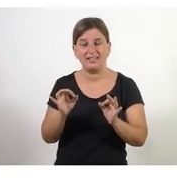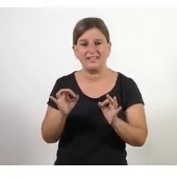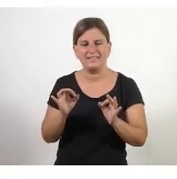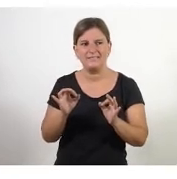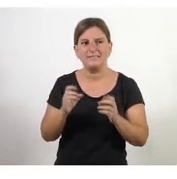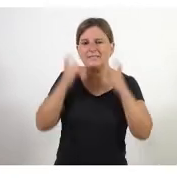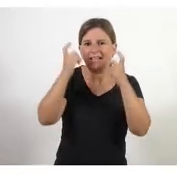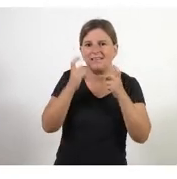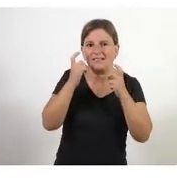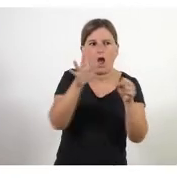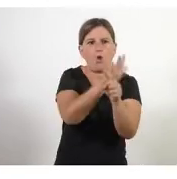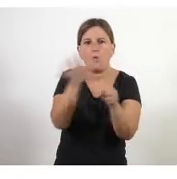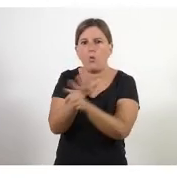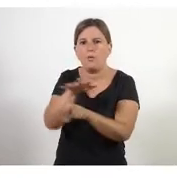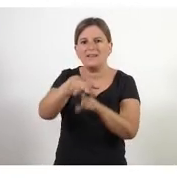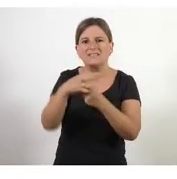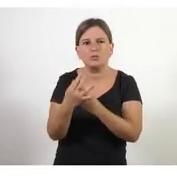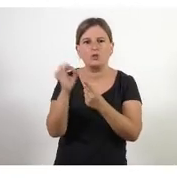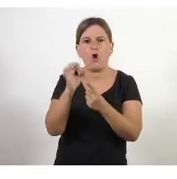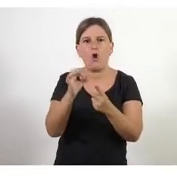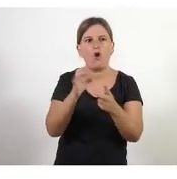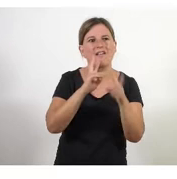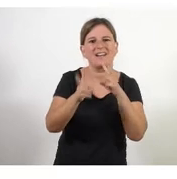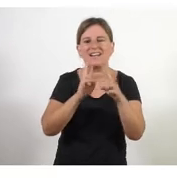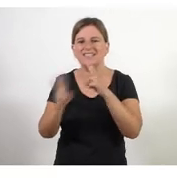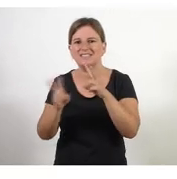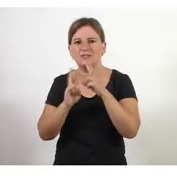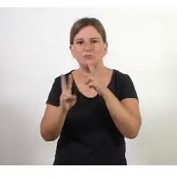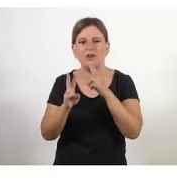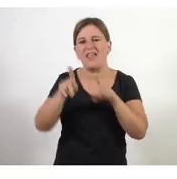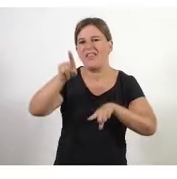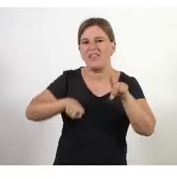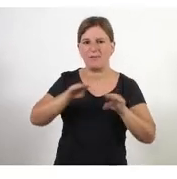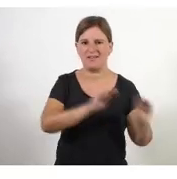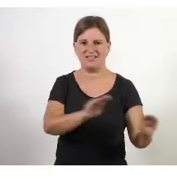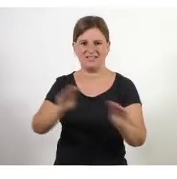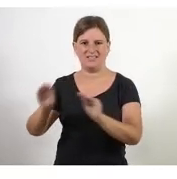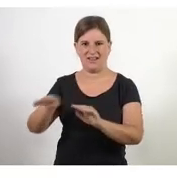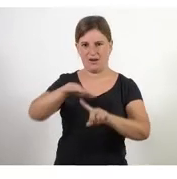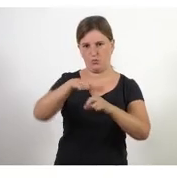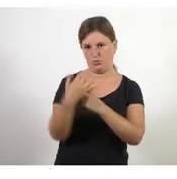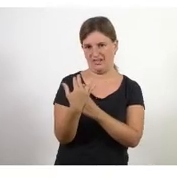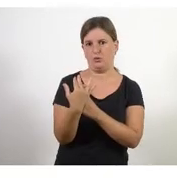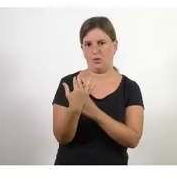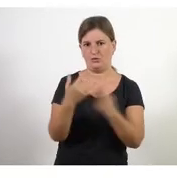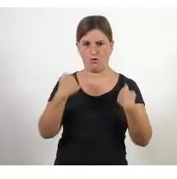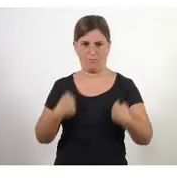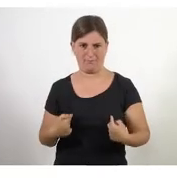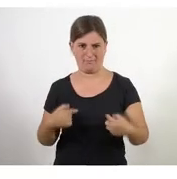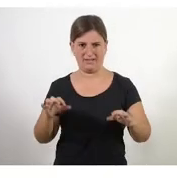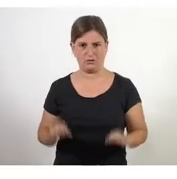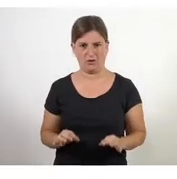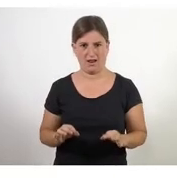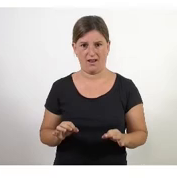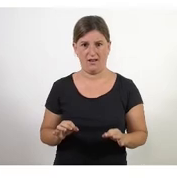'alguna manera en funció de com sap fer-ho, però respondre en funció de la seva situació i hi ha